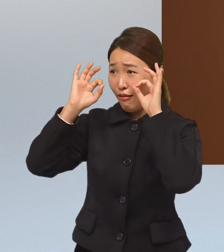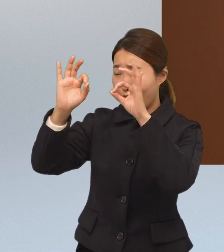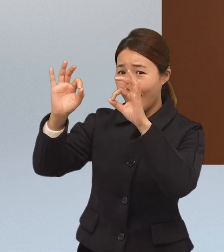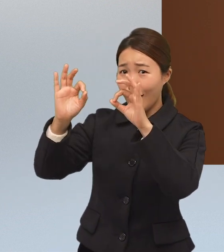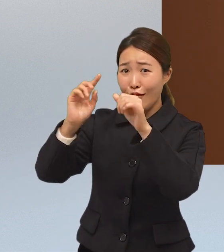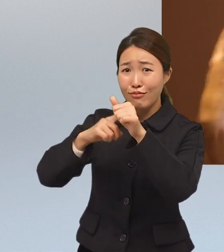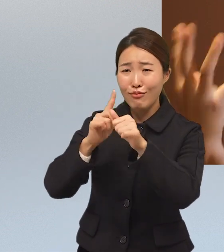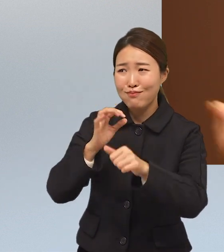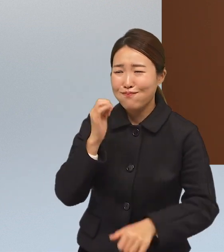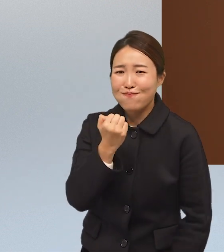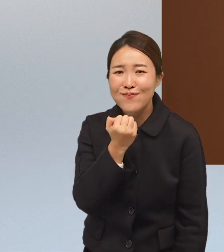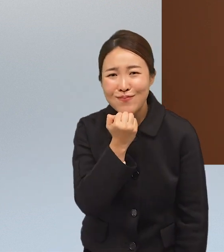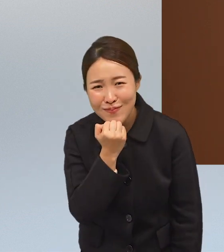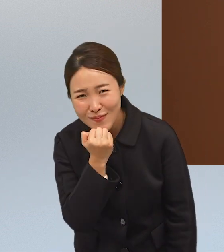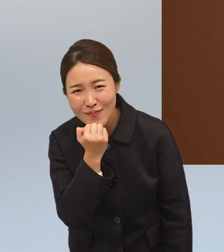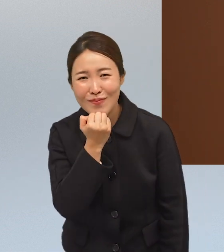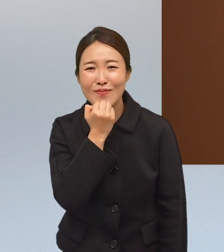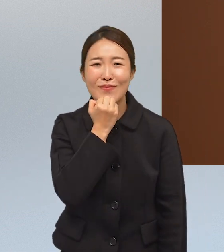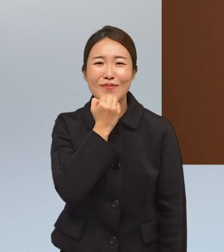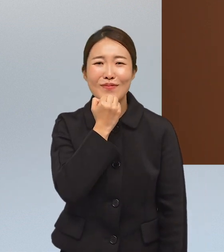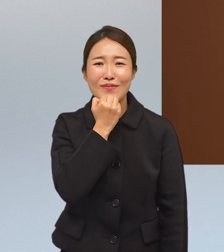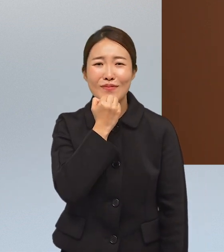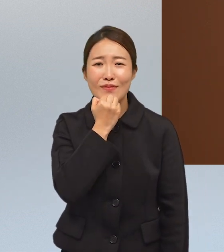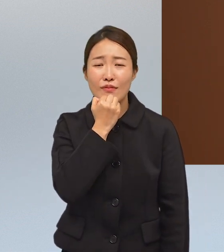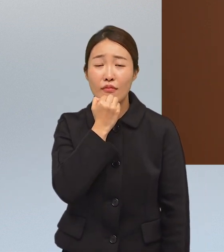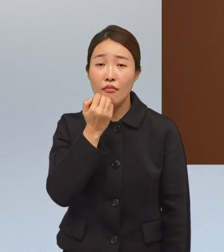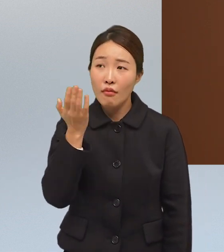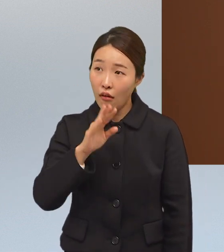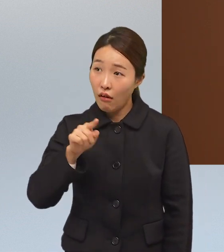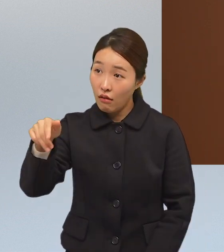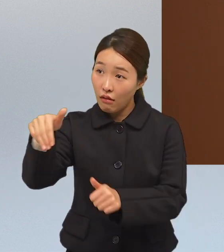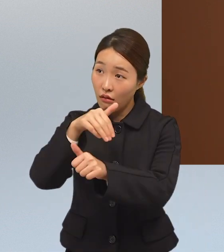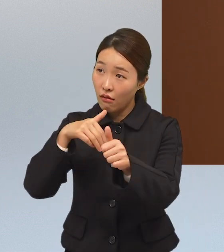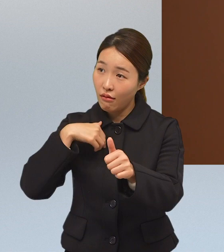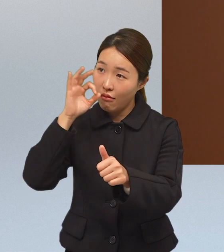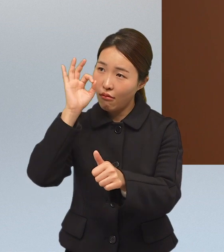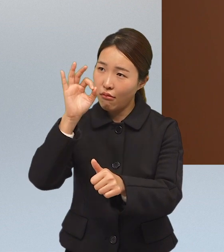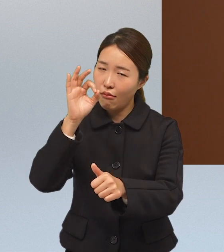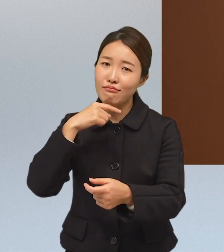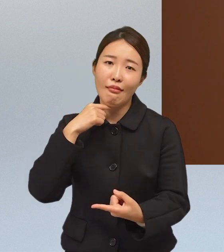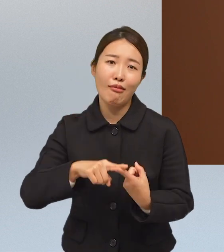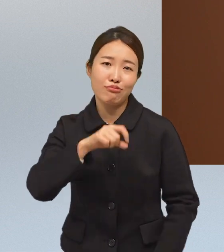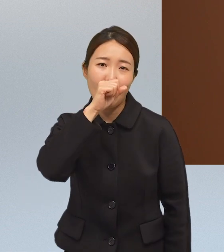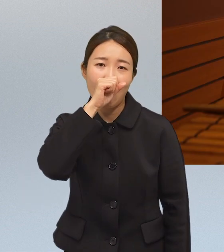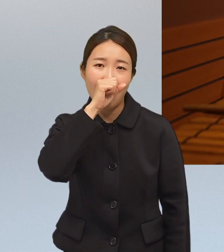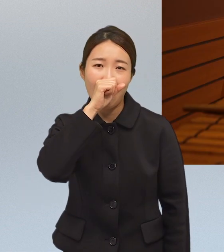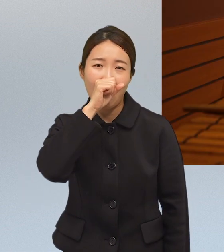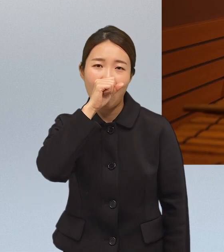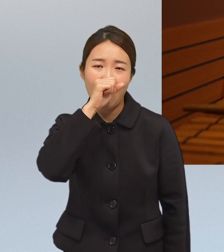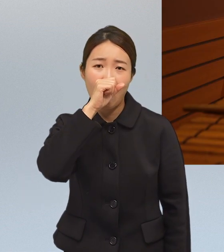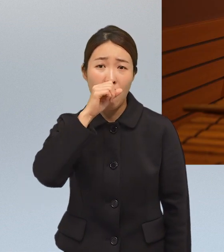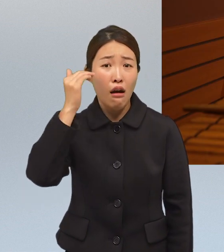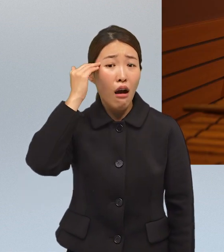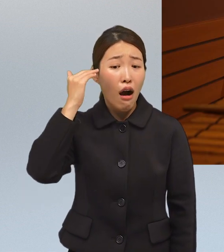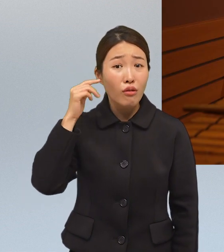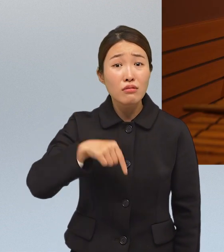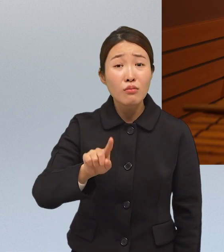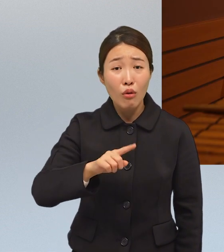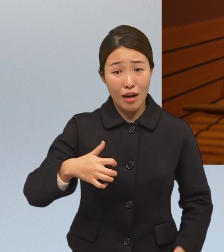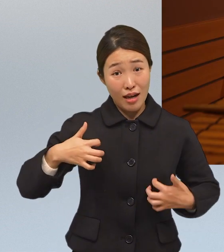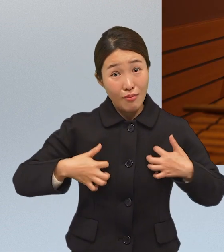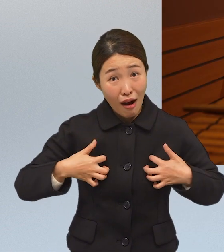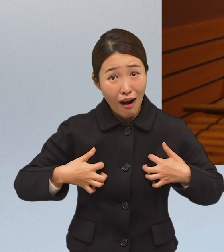그 난리를 치는 것 때문에 더 웃겨진 거예요 근데 그게 굉장히 좋더라고요 그러면서 제가 느낀 게